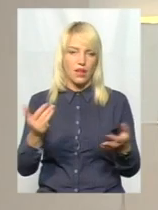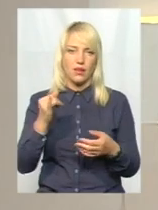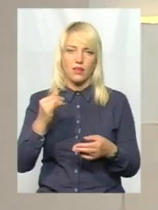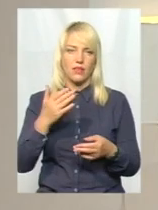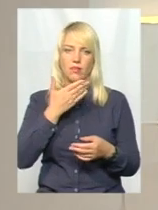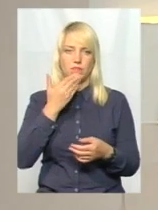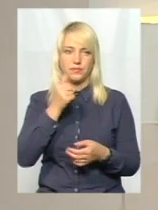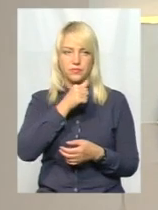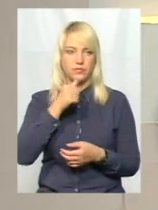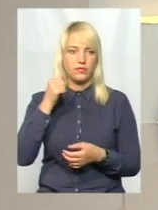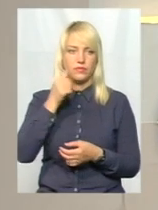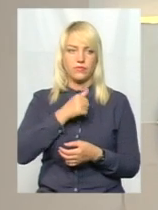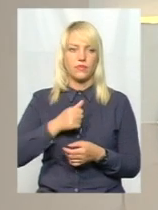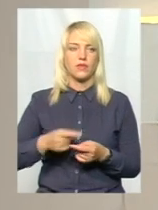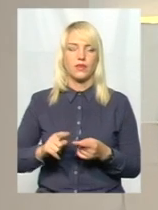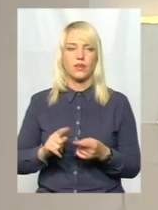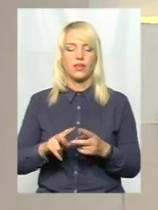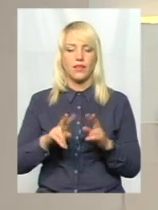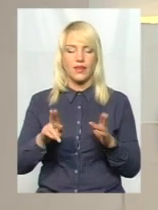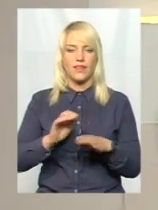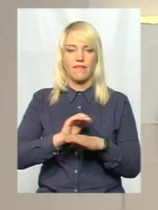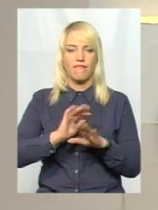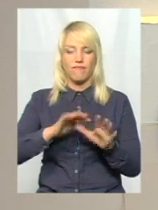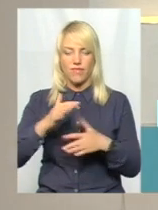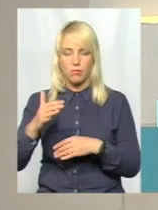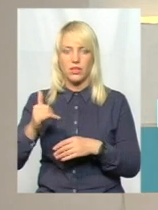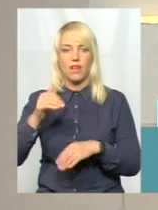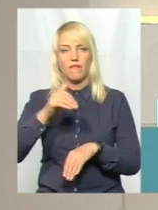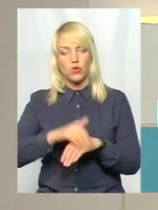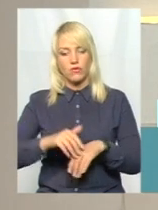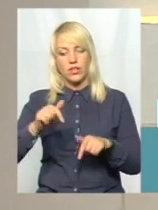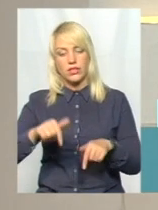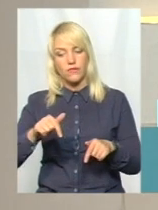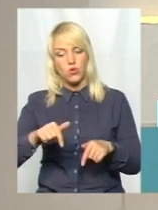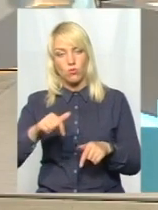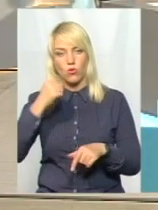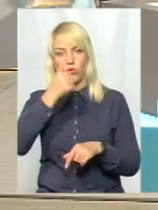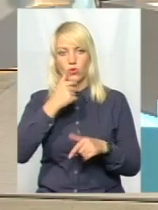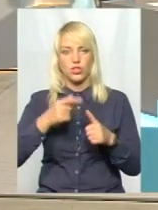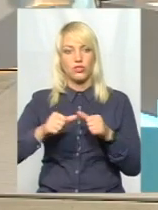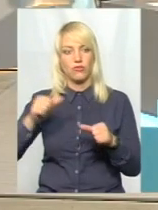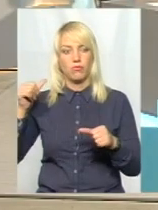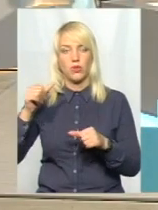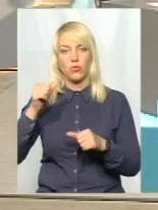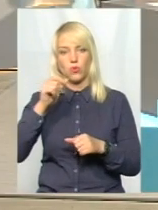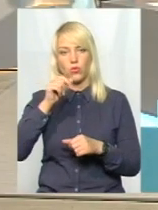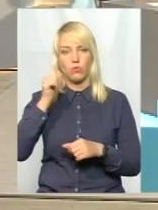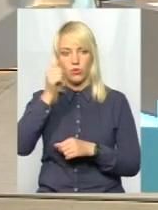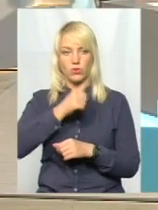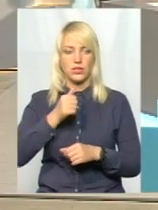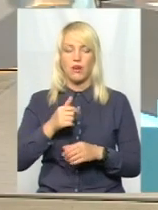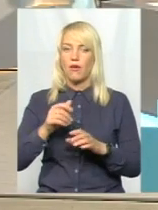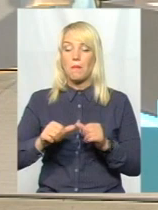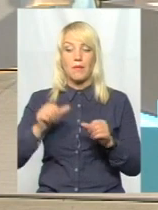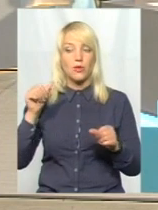подібні випадки, які сталися у Ярмолуницькому районі, фіксувалися у цьому році ще чи у минулому? У минулому році не було подібних